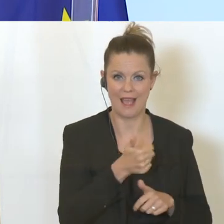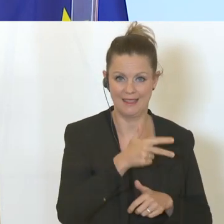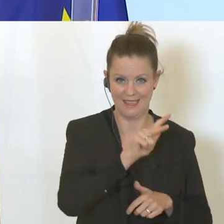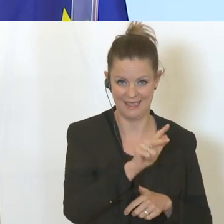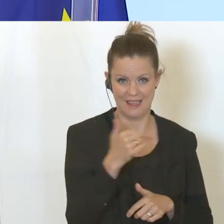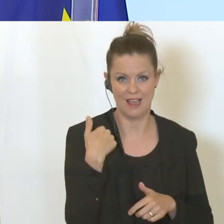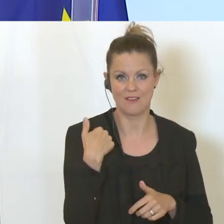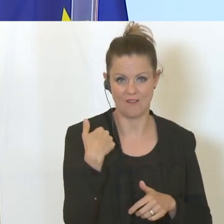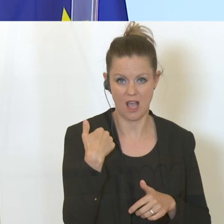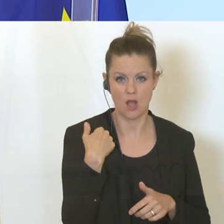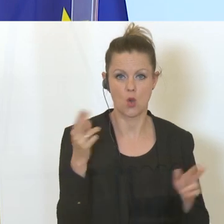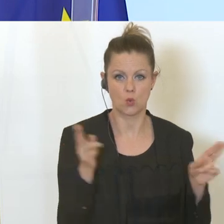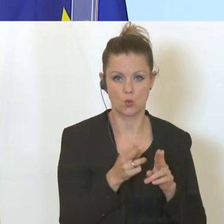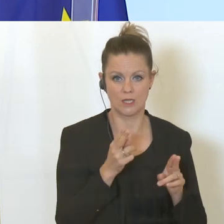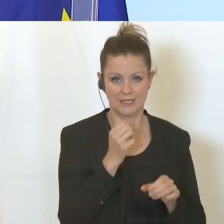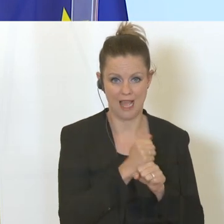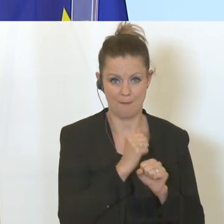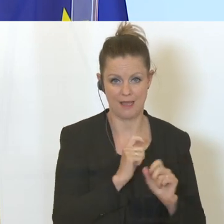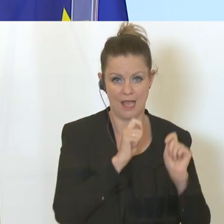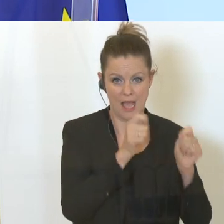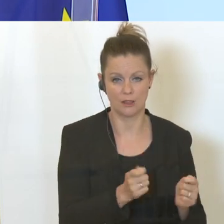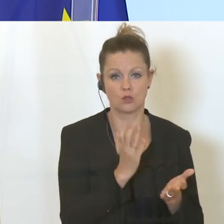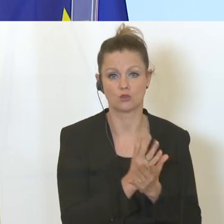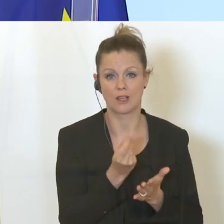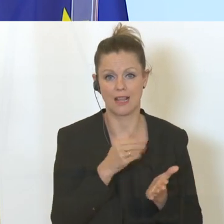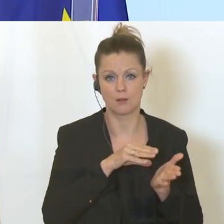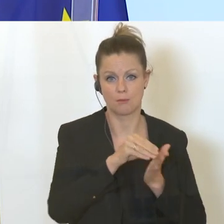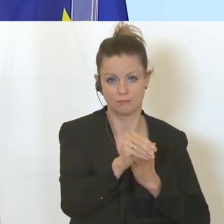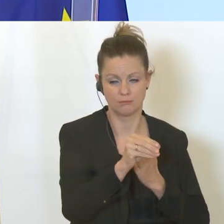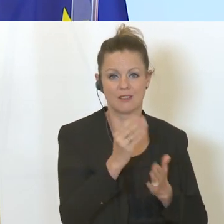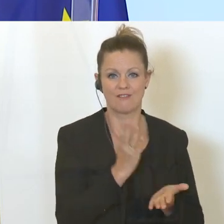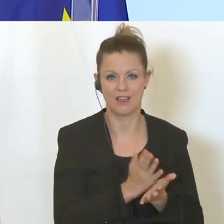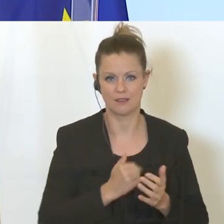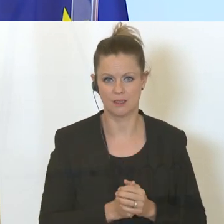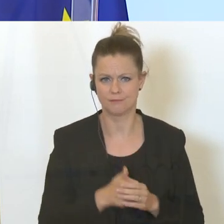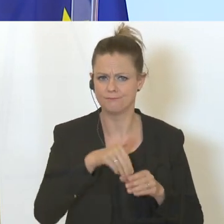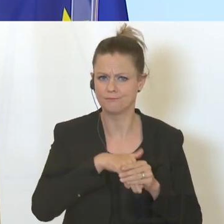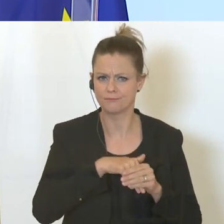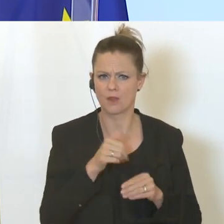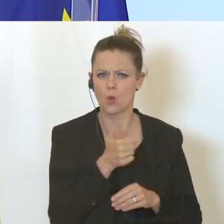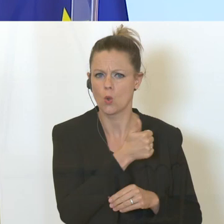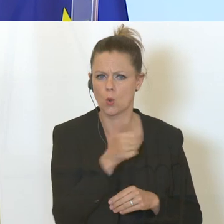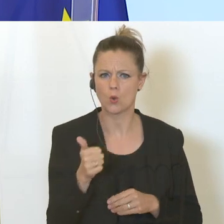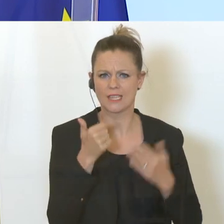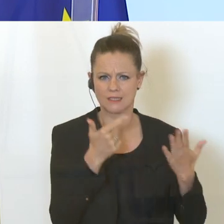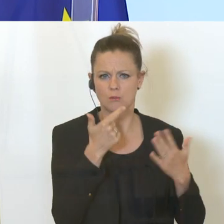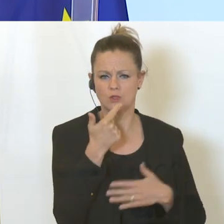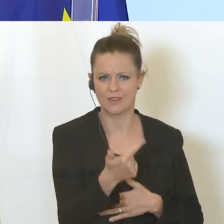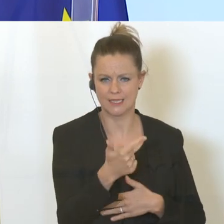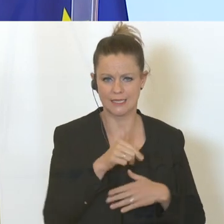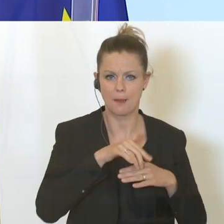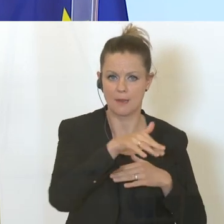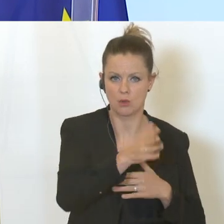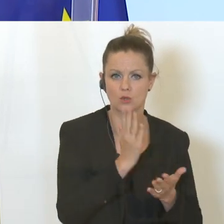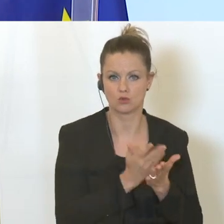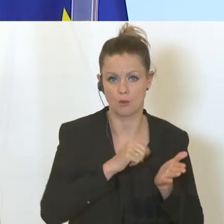Kurzarbeit beantragt haben, ihre Gelder erhalten. Wir reden von 127 Millionen rund, die bereits